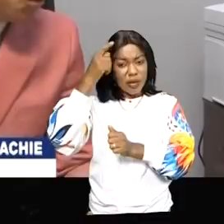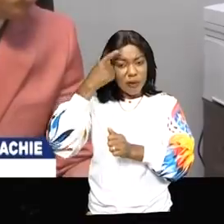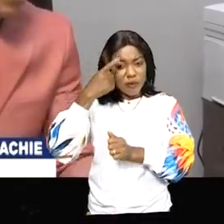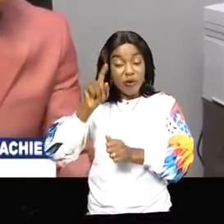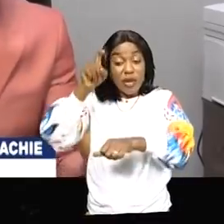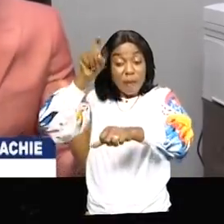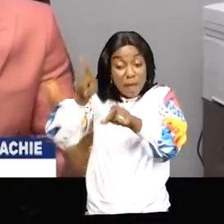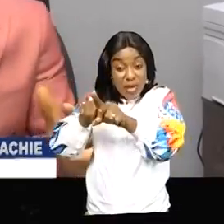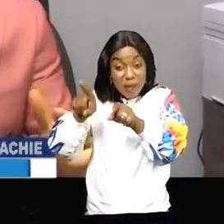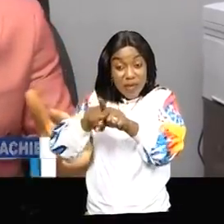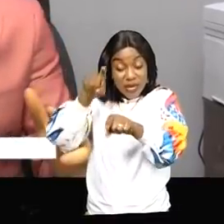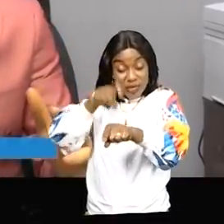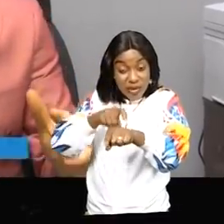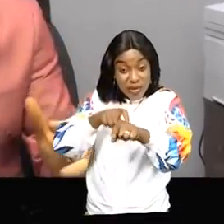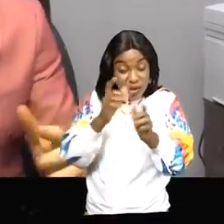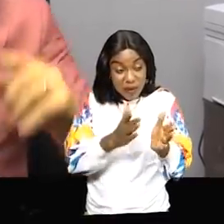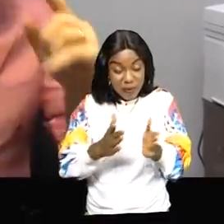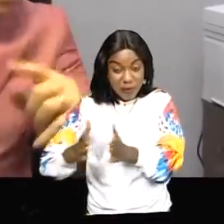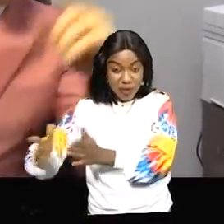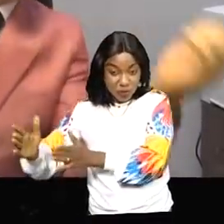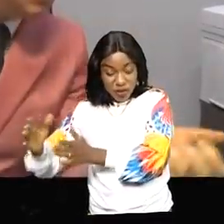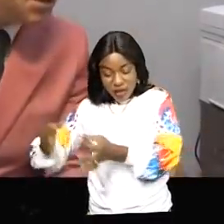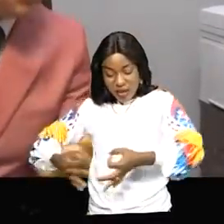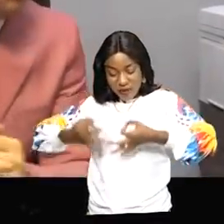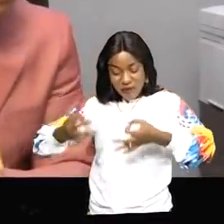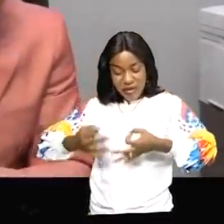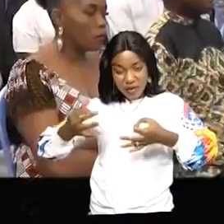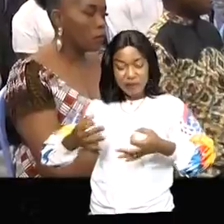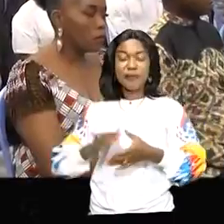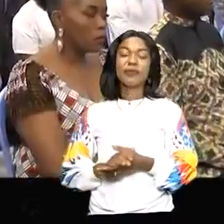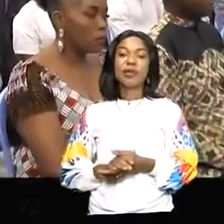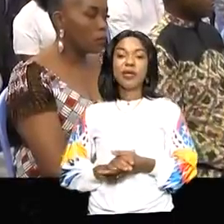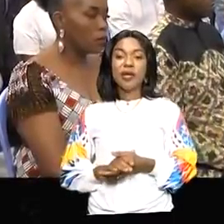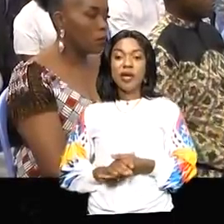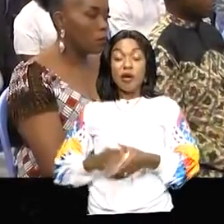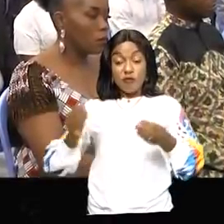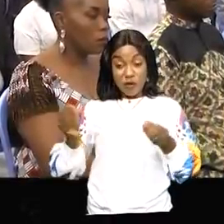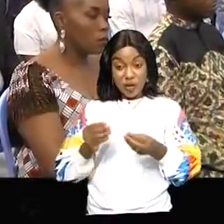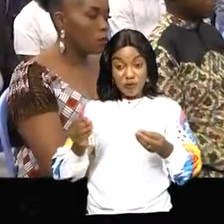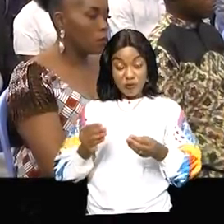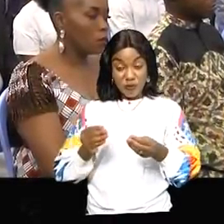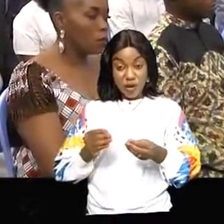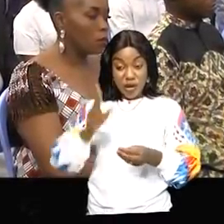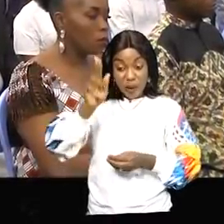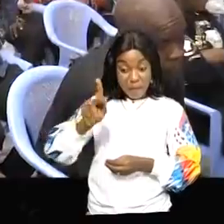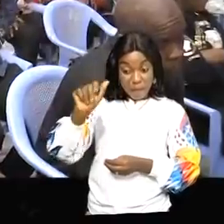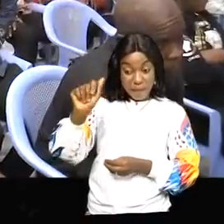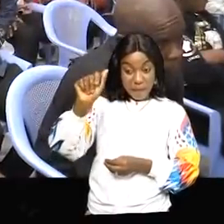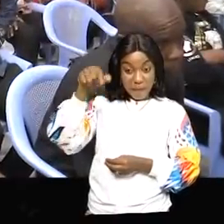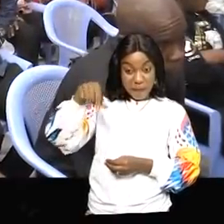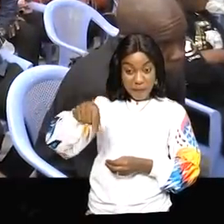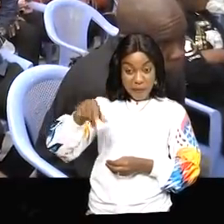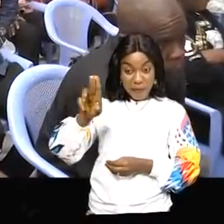période de la préparation ou de la fête de la Pâque de l'Ancien Testament. A ne mot Pâque signifie la libération